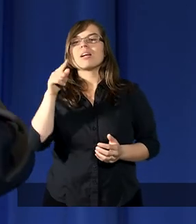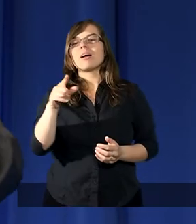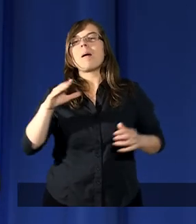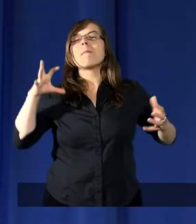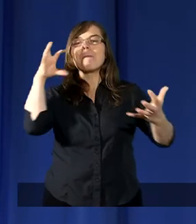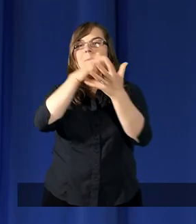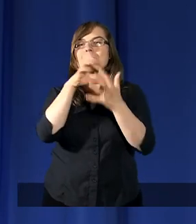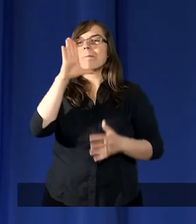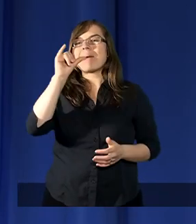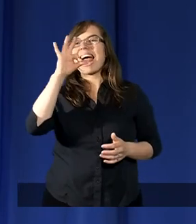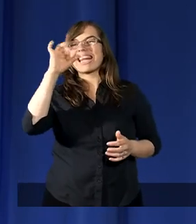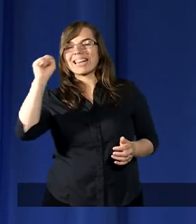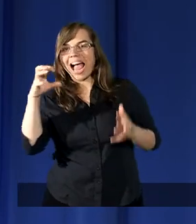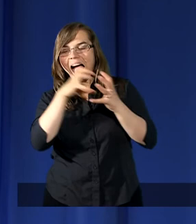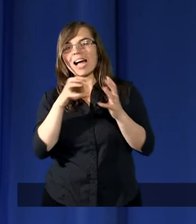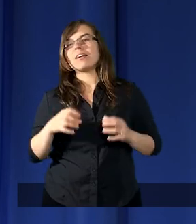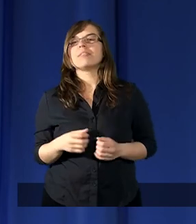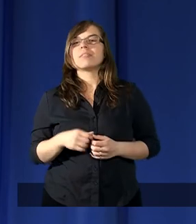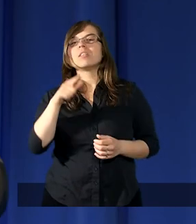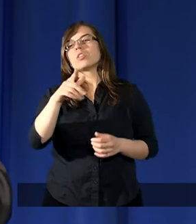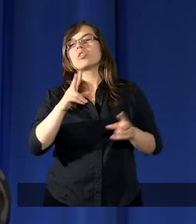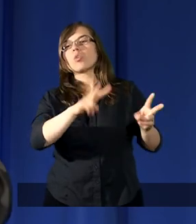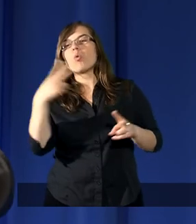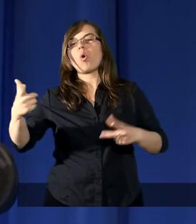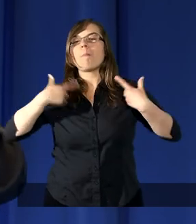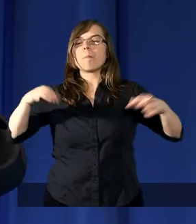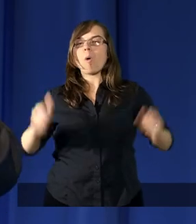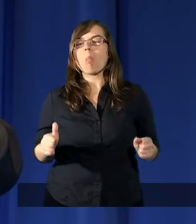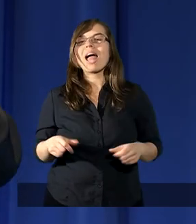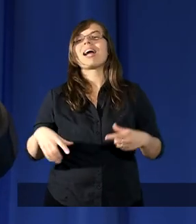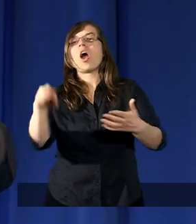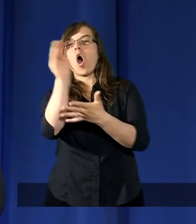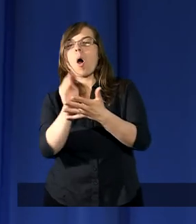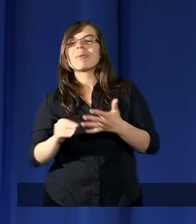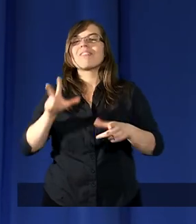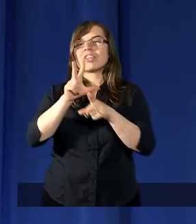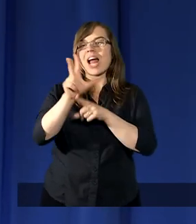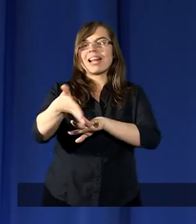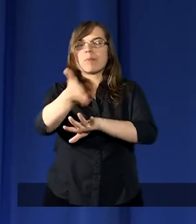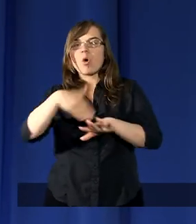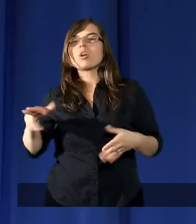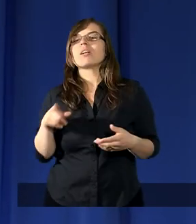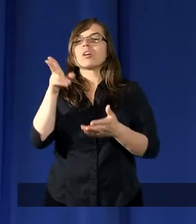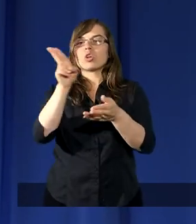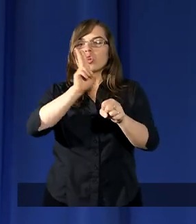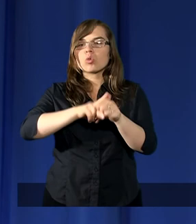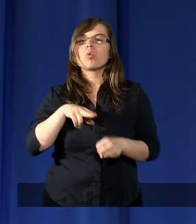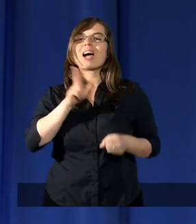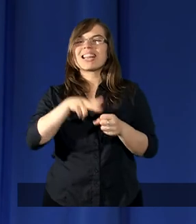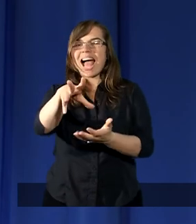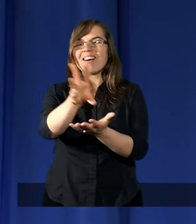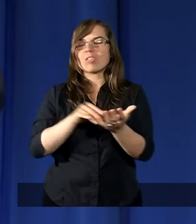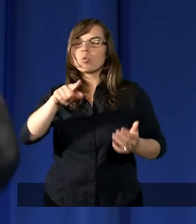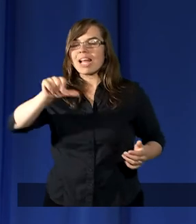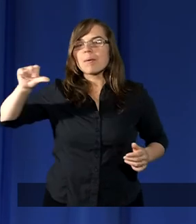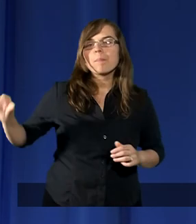bestią na temat tą drugą potęgę opisaną w trzynastym rozdziale, która na wzór